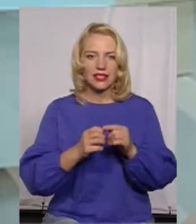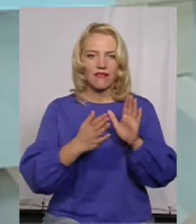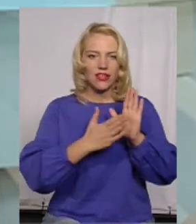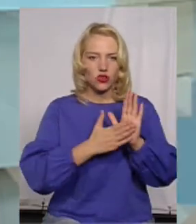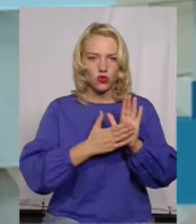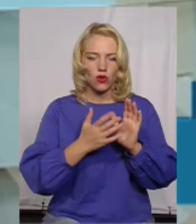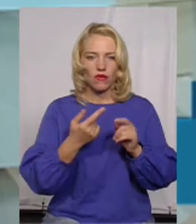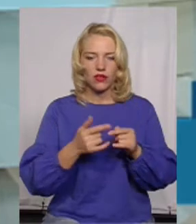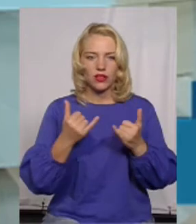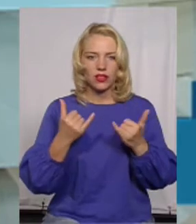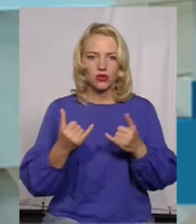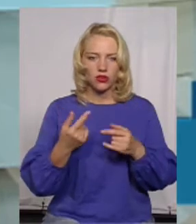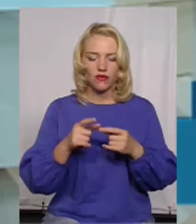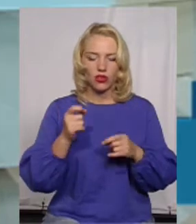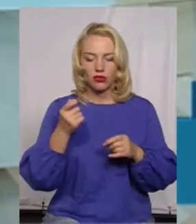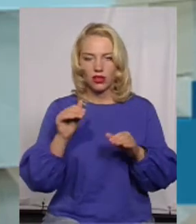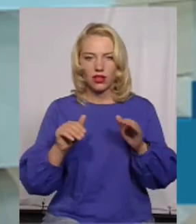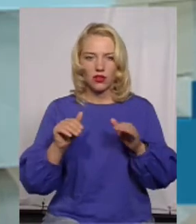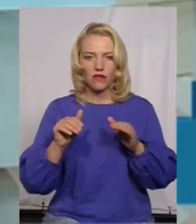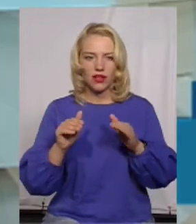сьогодні, плюс-мінус, вона коливається,